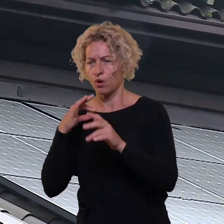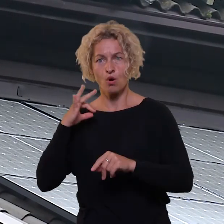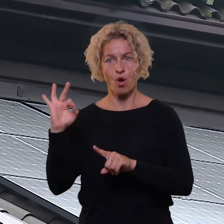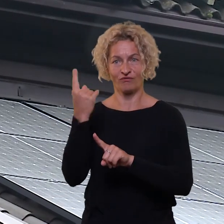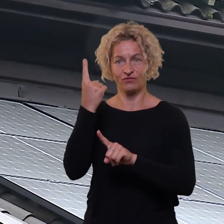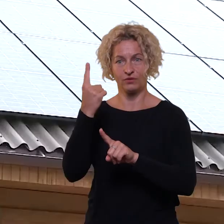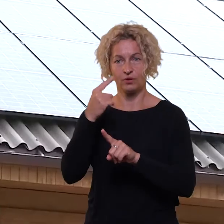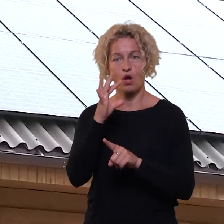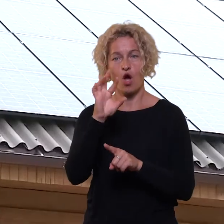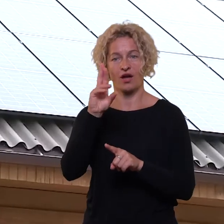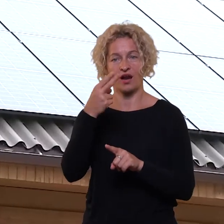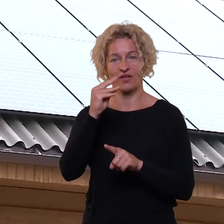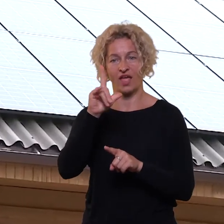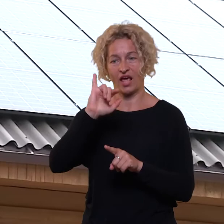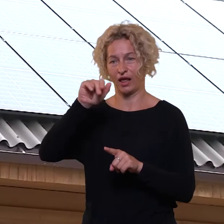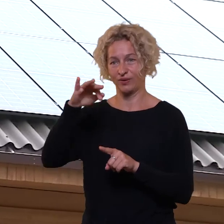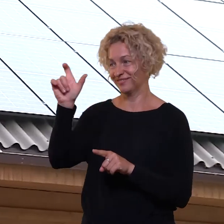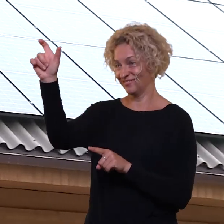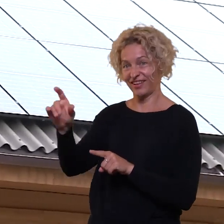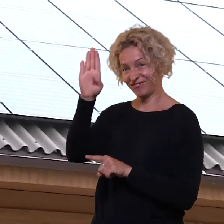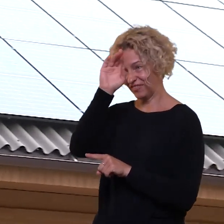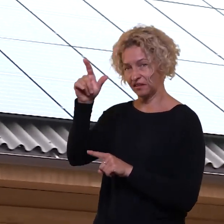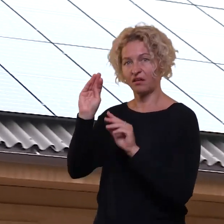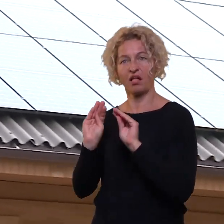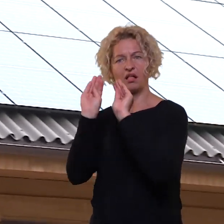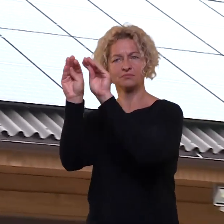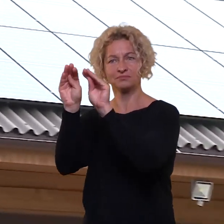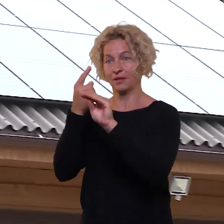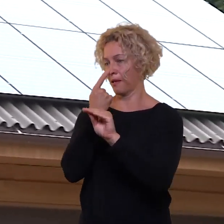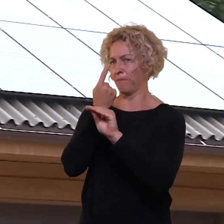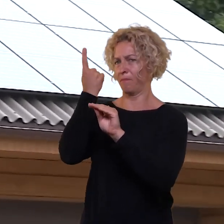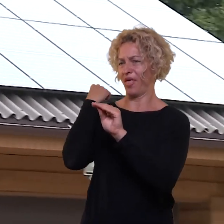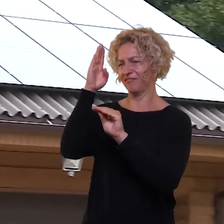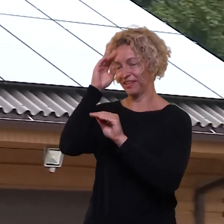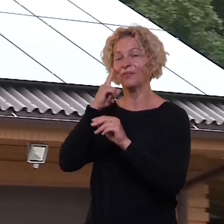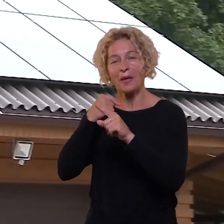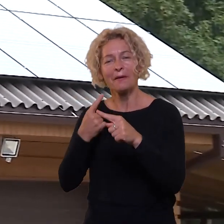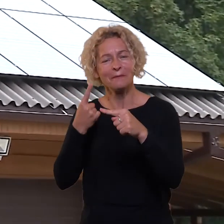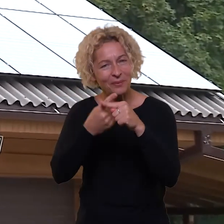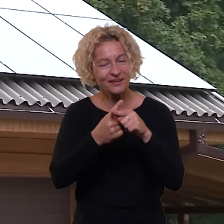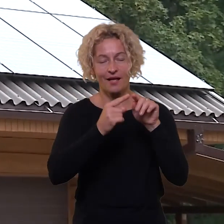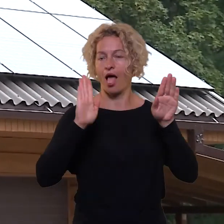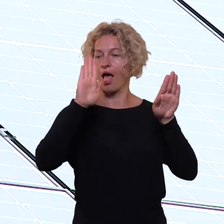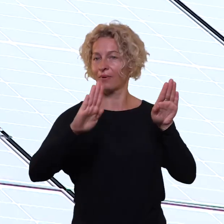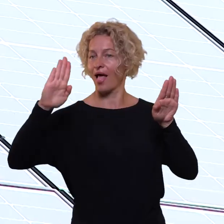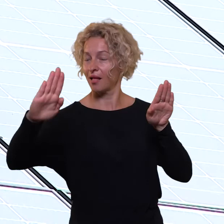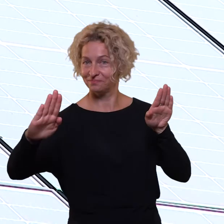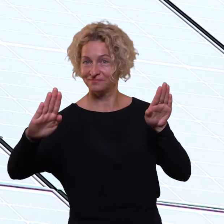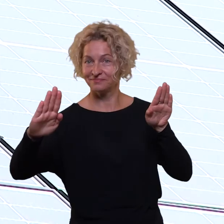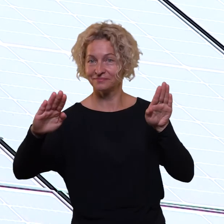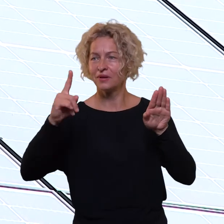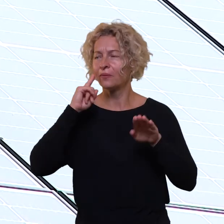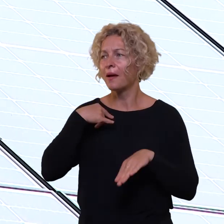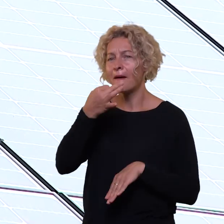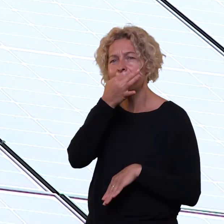elektrinė atsirado ant Šiauliečio Kornelijaus namo stogo. O štai dar pernai metais vyriškis įsirengė ir papildymą. Gyventojas